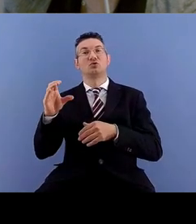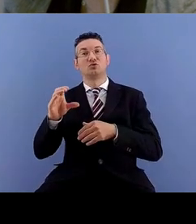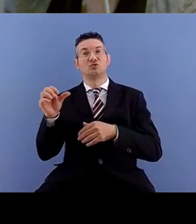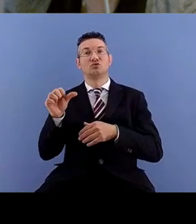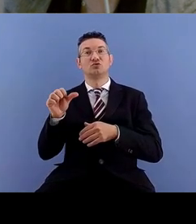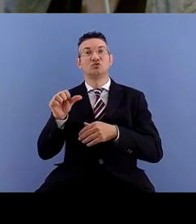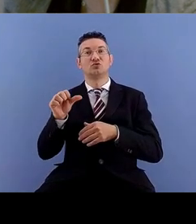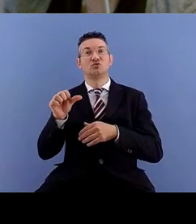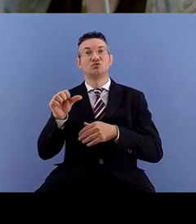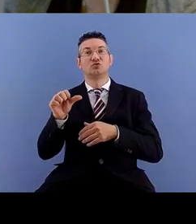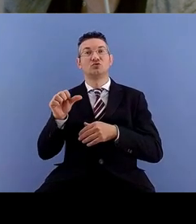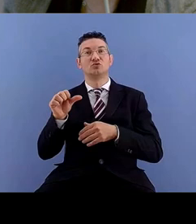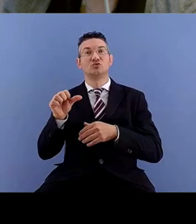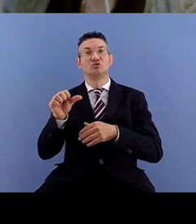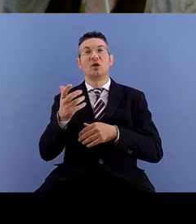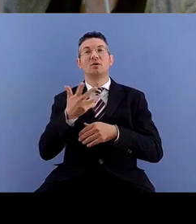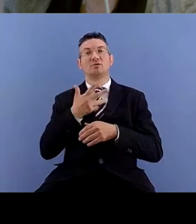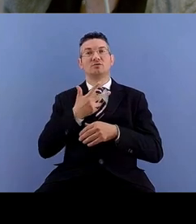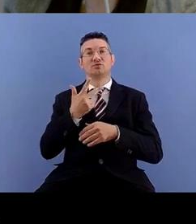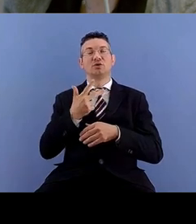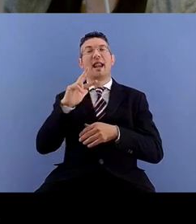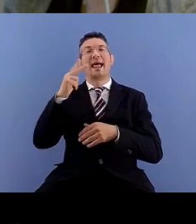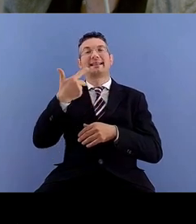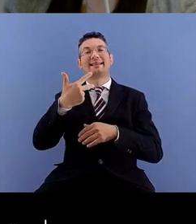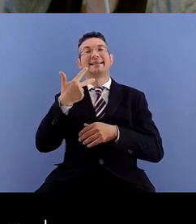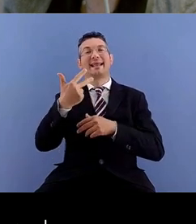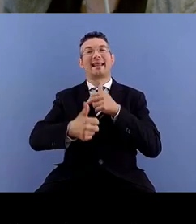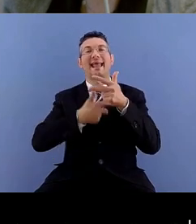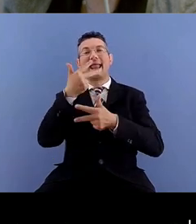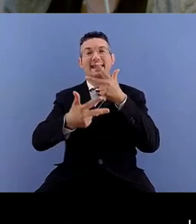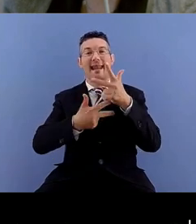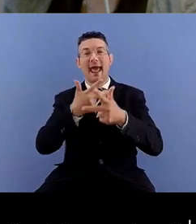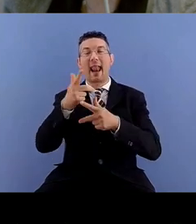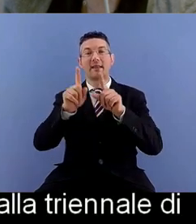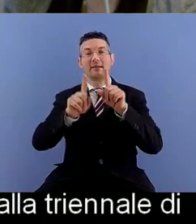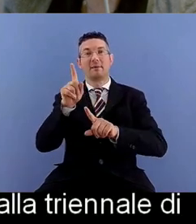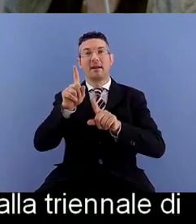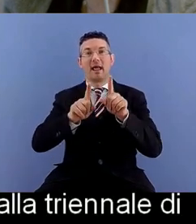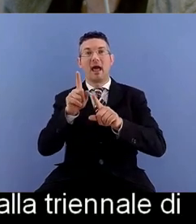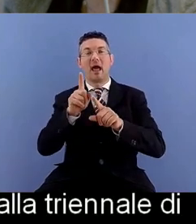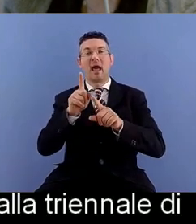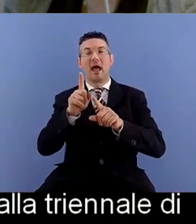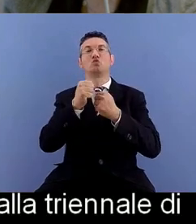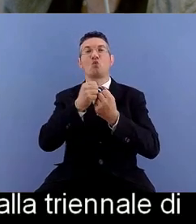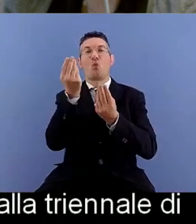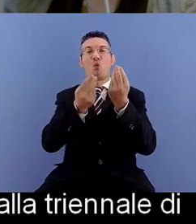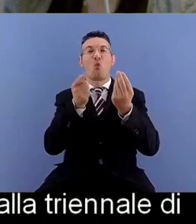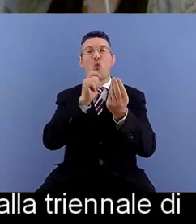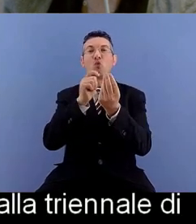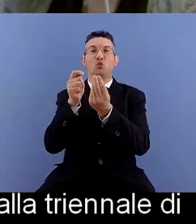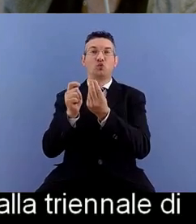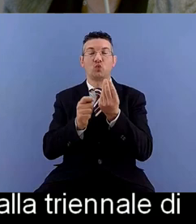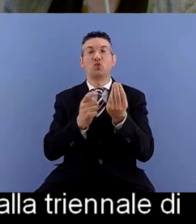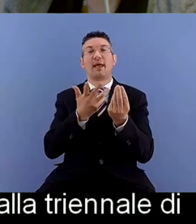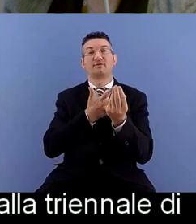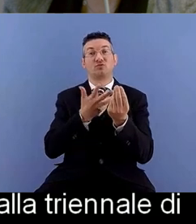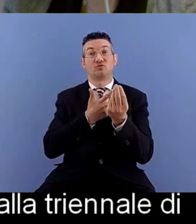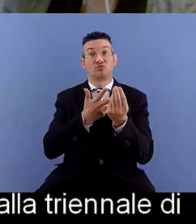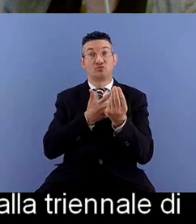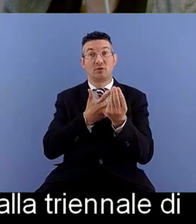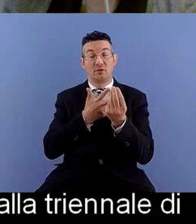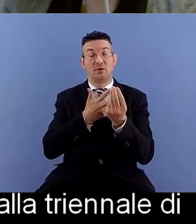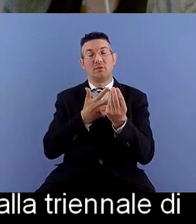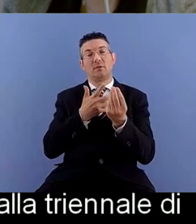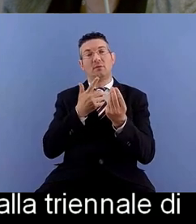presente alla triennale di Milano ma di questo scultore sono presenti opere un po' in tutto il territorio